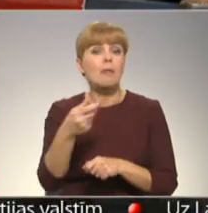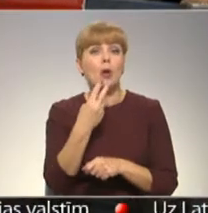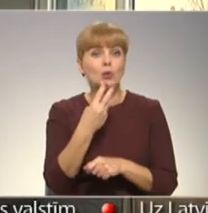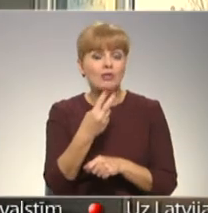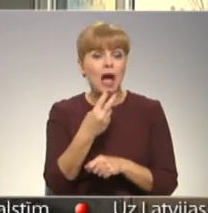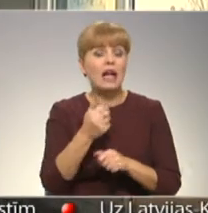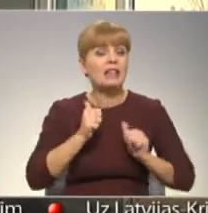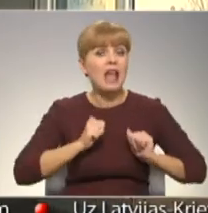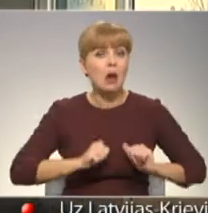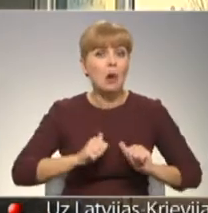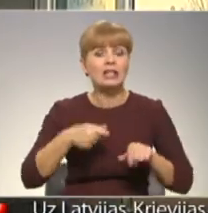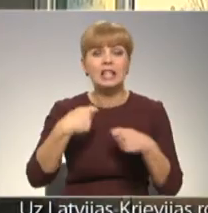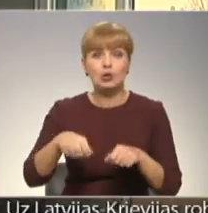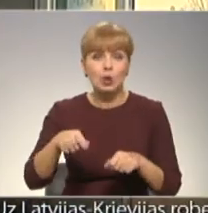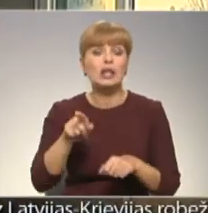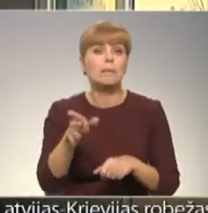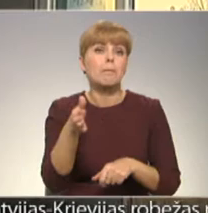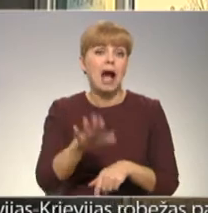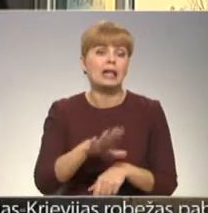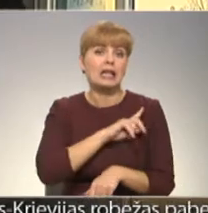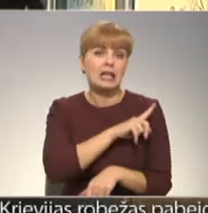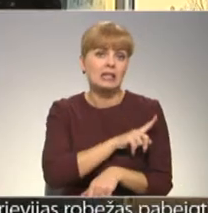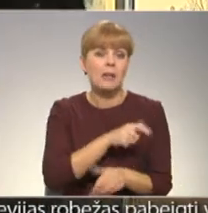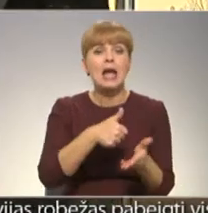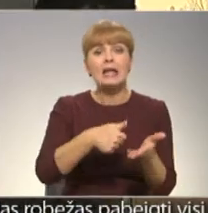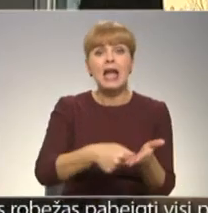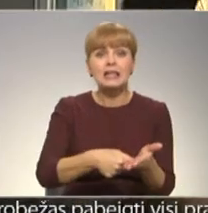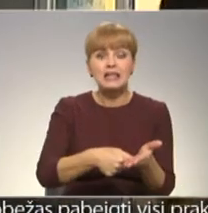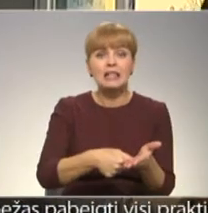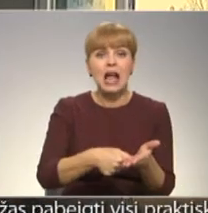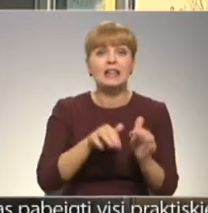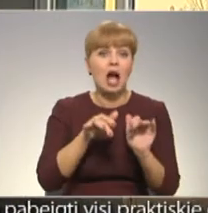tirgotājiem tik un tā paliek iespēju darījumu nereģistrēt neizniedzot čeku.